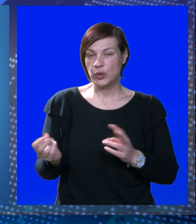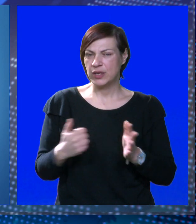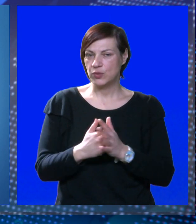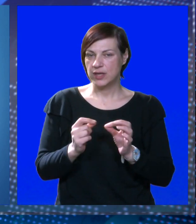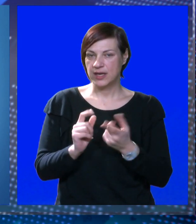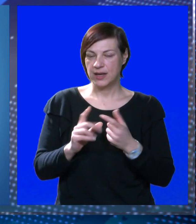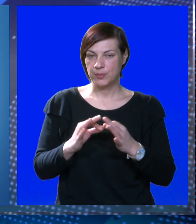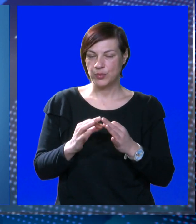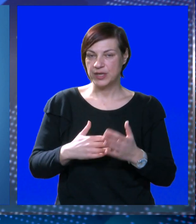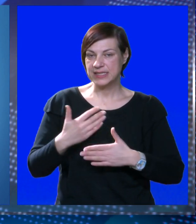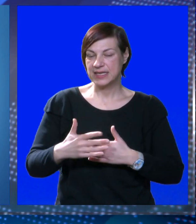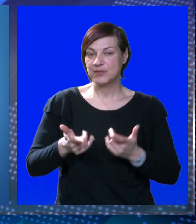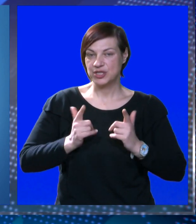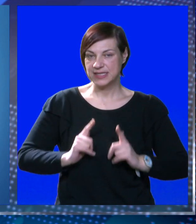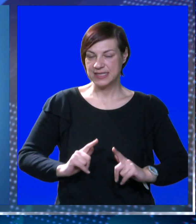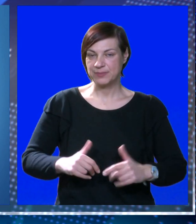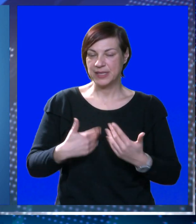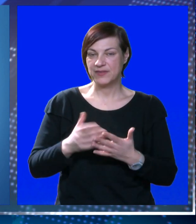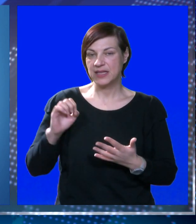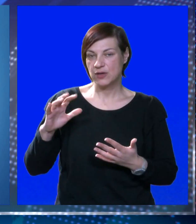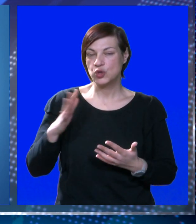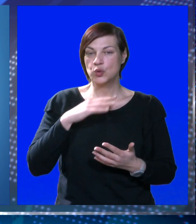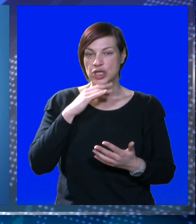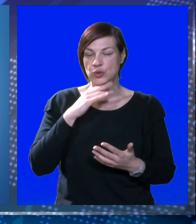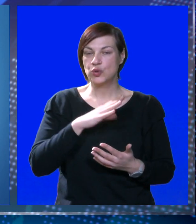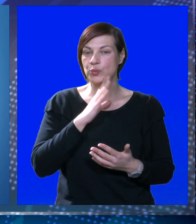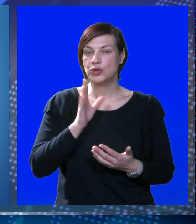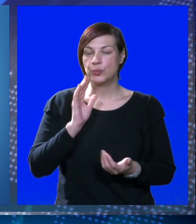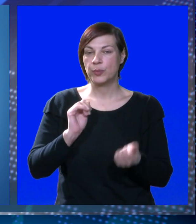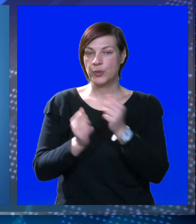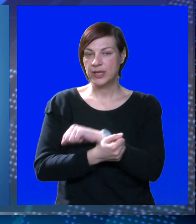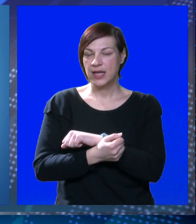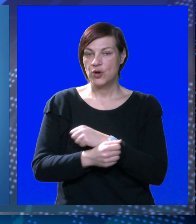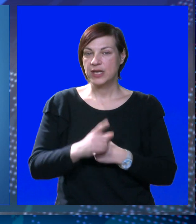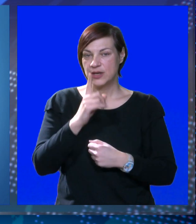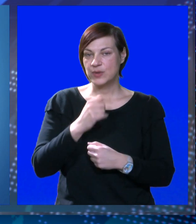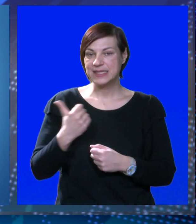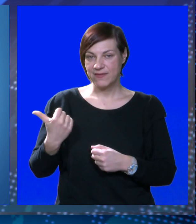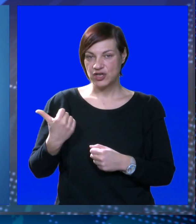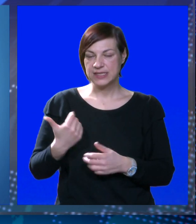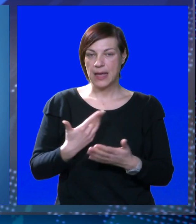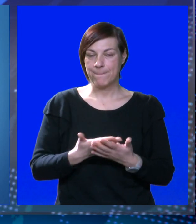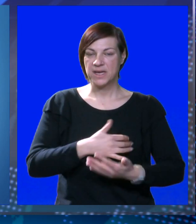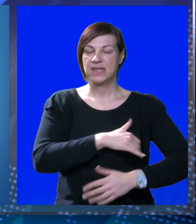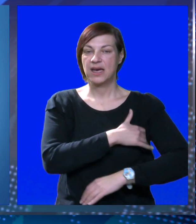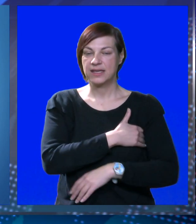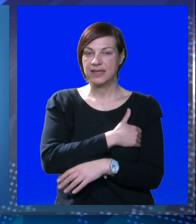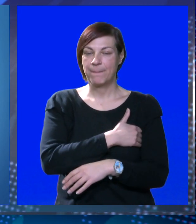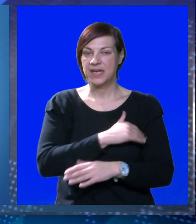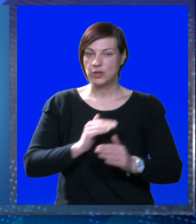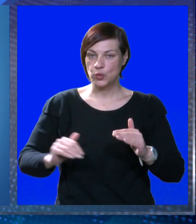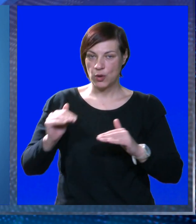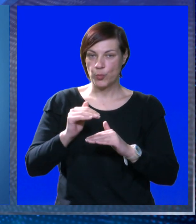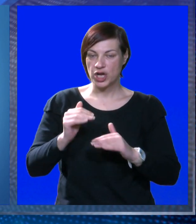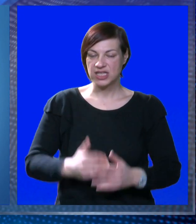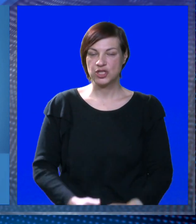olujnih udara bure. Zatim će se smirivati, a u pretožnu sunčanu subotu popodno okrenuti na umjeren sjeverozapadnjak. Temperatura